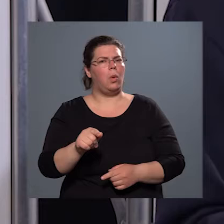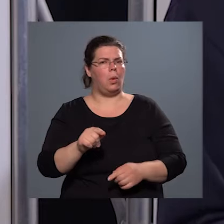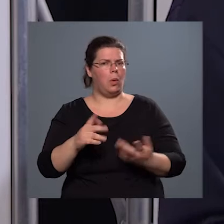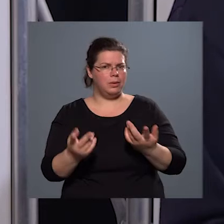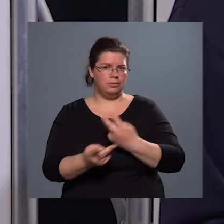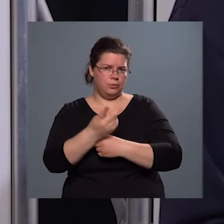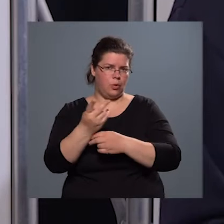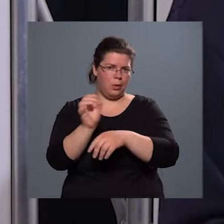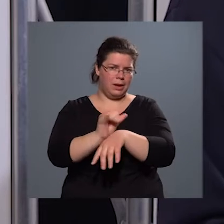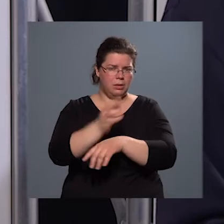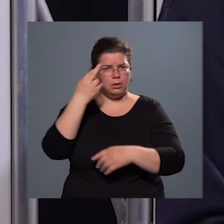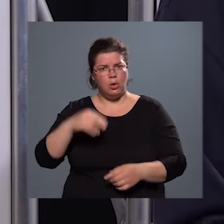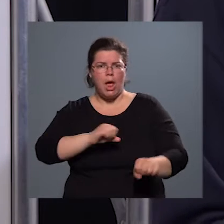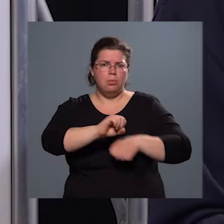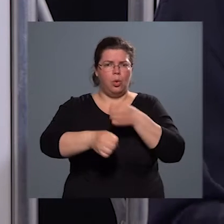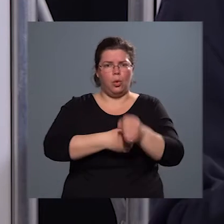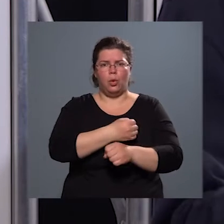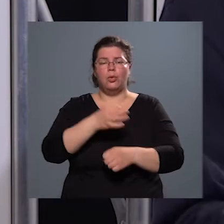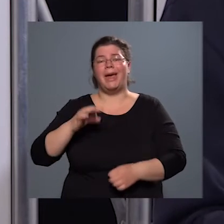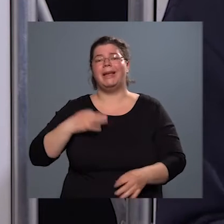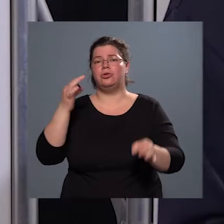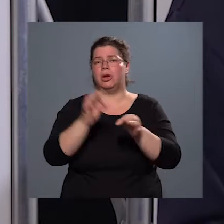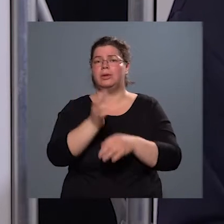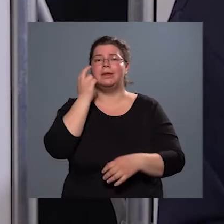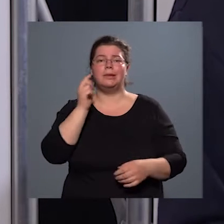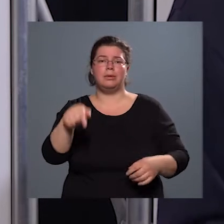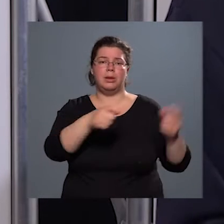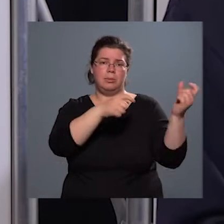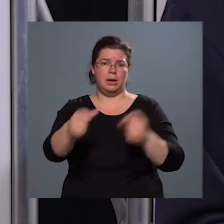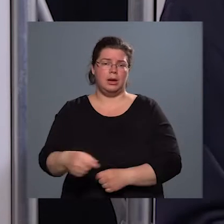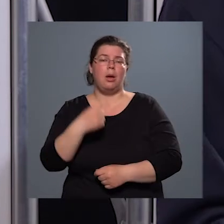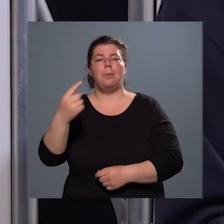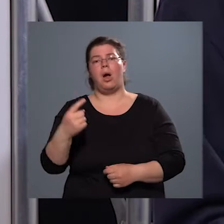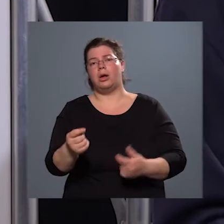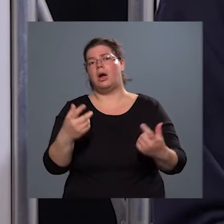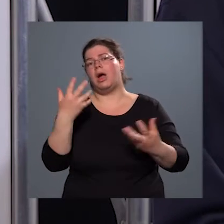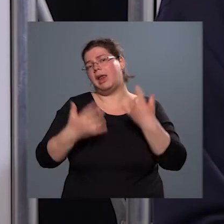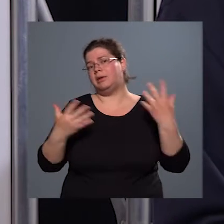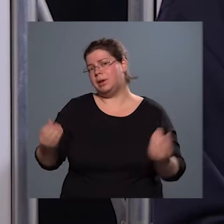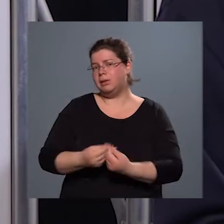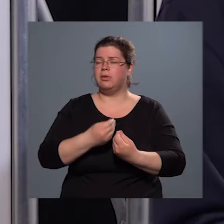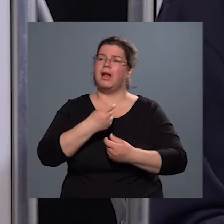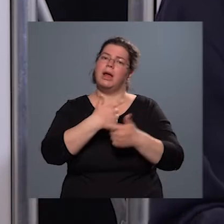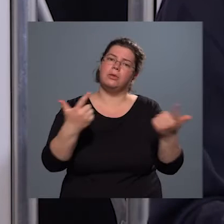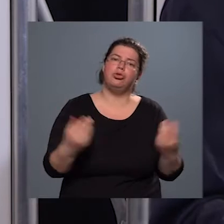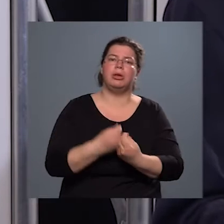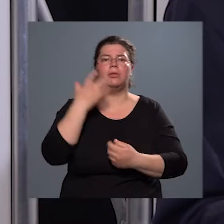egészségügyi intézménybe érkezett a maga eredményeivel, lehetőségeivel, gondjaival.